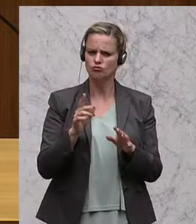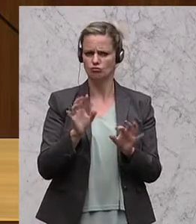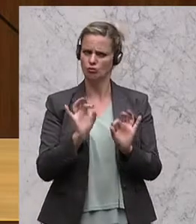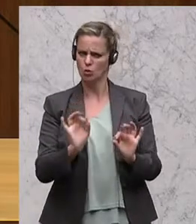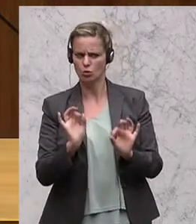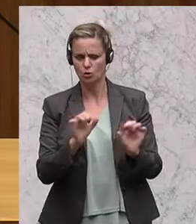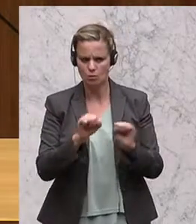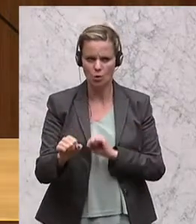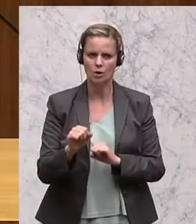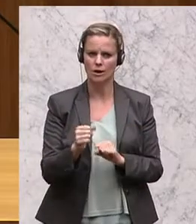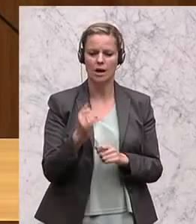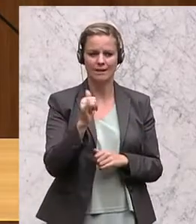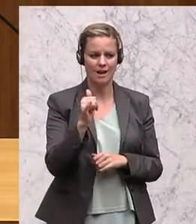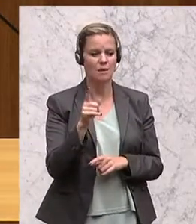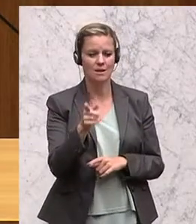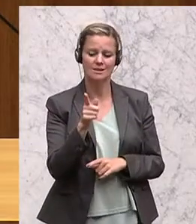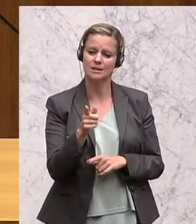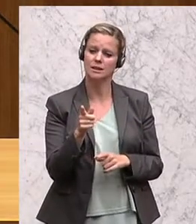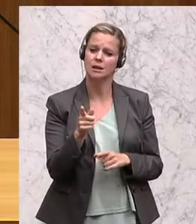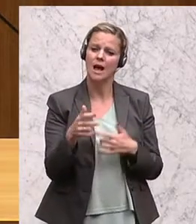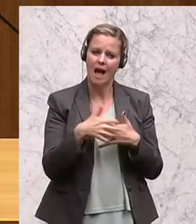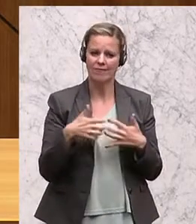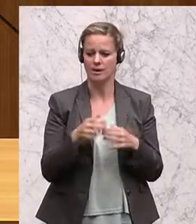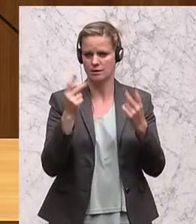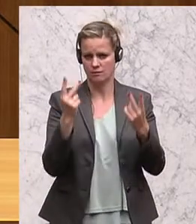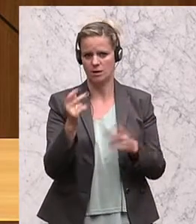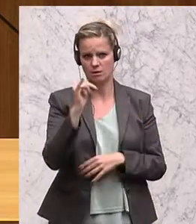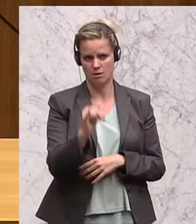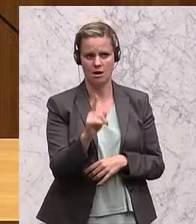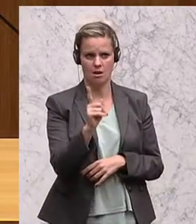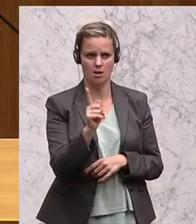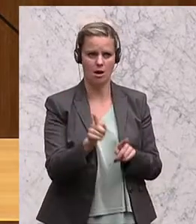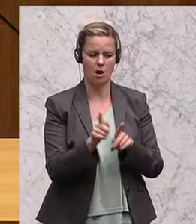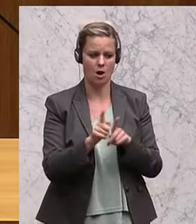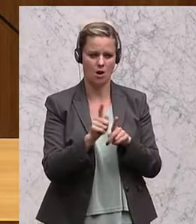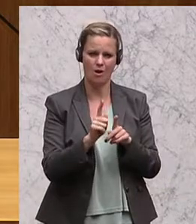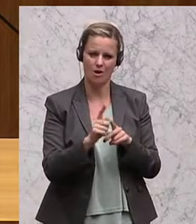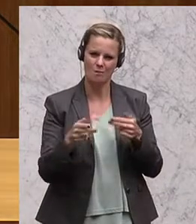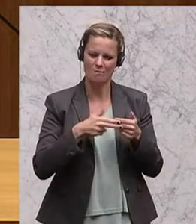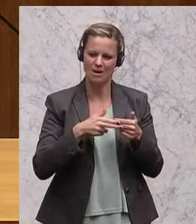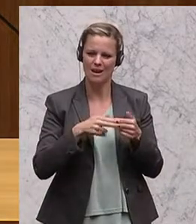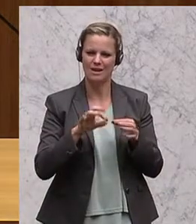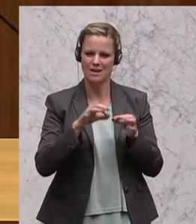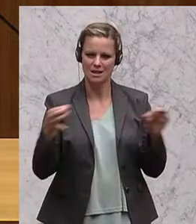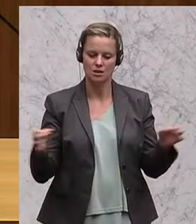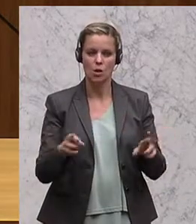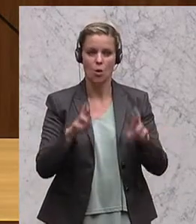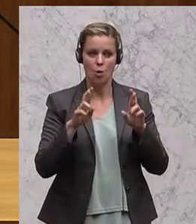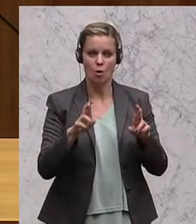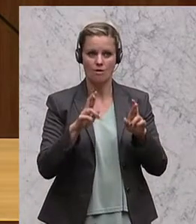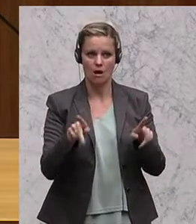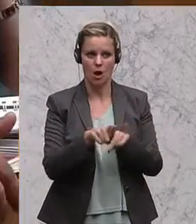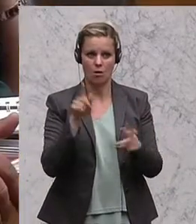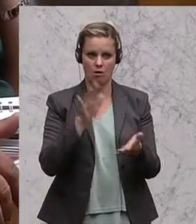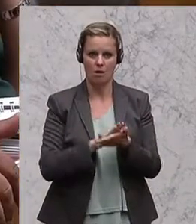Mal falsch verstanden. Ich habe gesagt, dieser Anreiz ist wichtig und ich habe dazu einen Begleitsatz gesagt, wollen Sie, wir hoffen, dass es auch